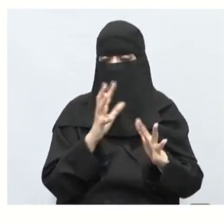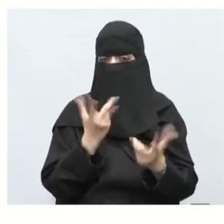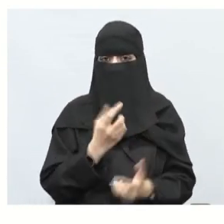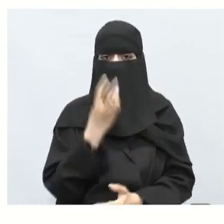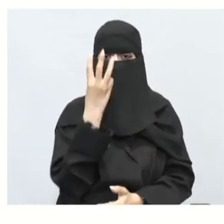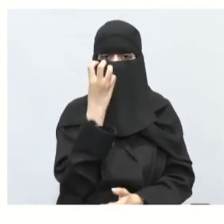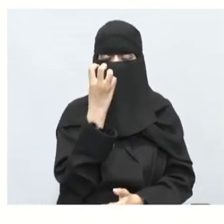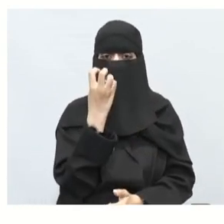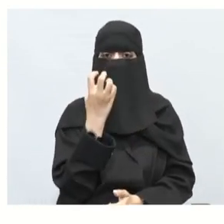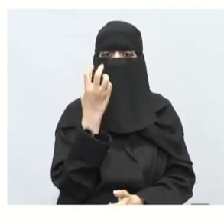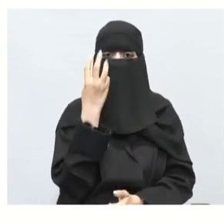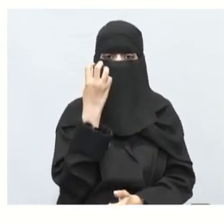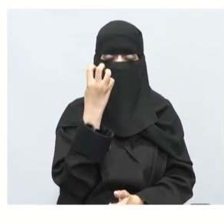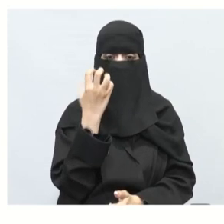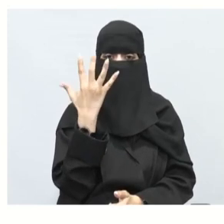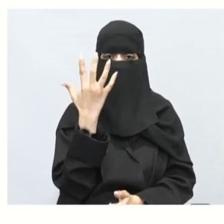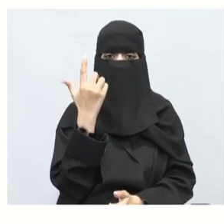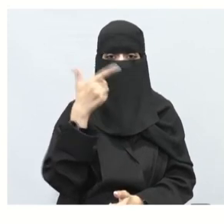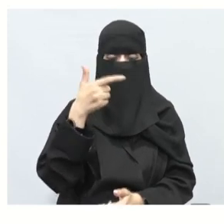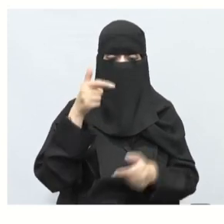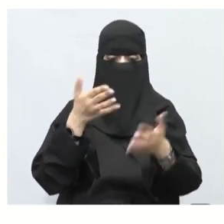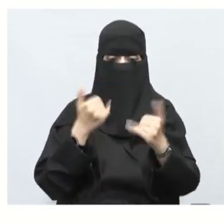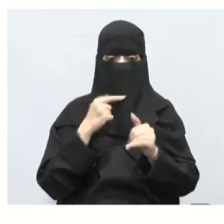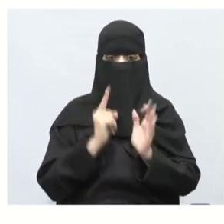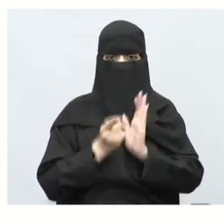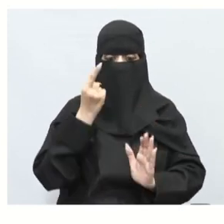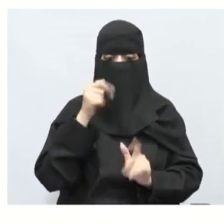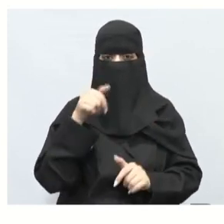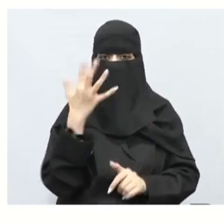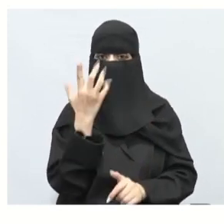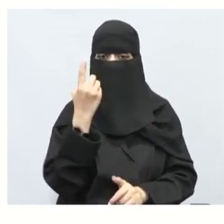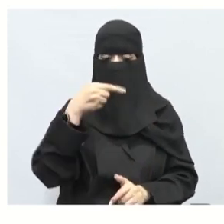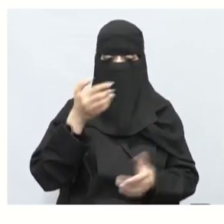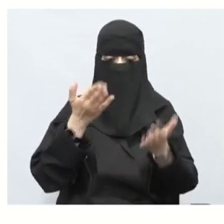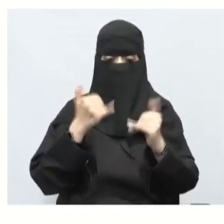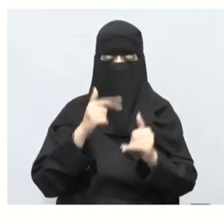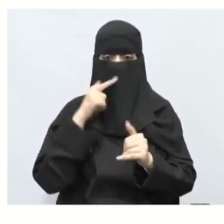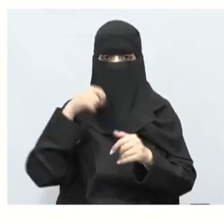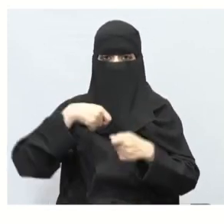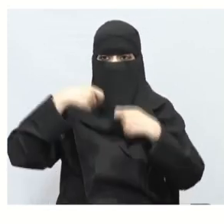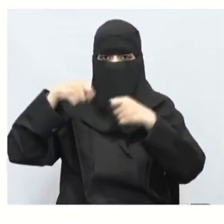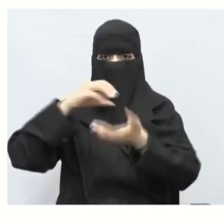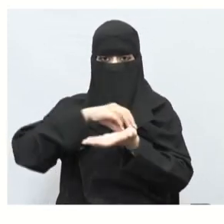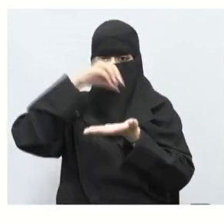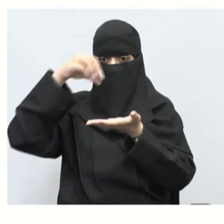تكلفة القفص الواحد خمسة عشر أجرت النقل تسعون ريال